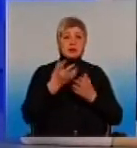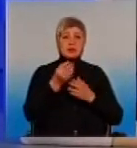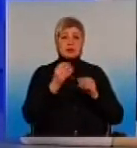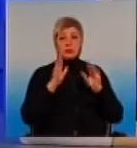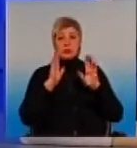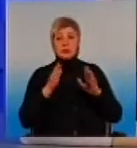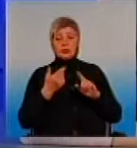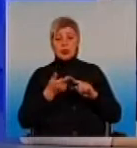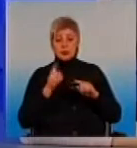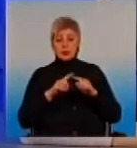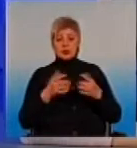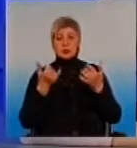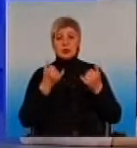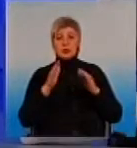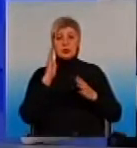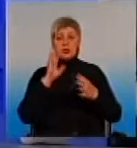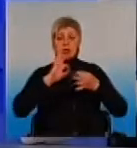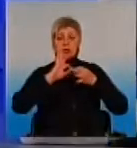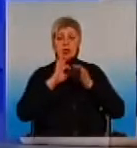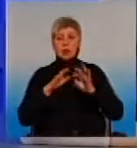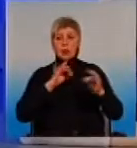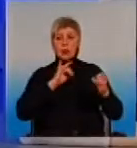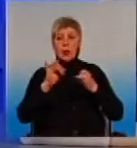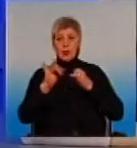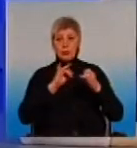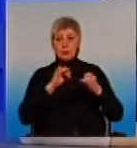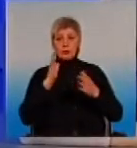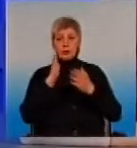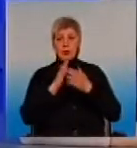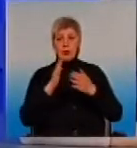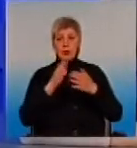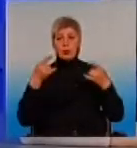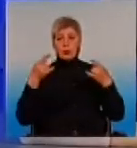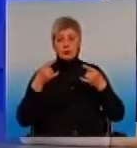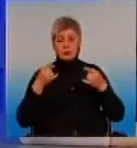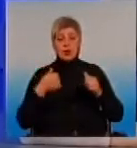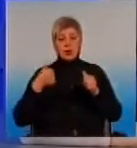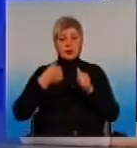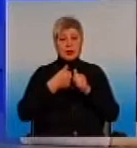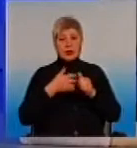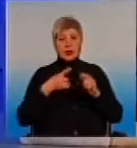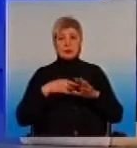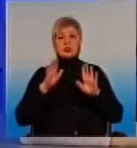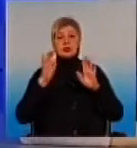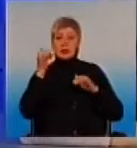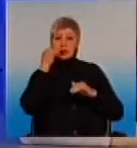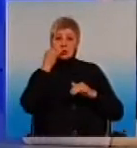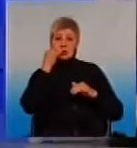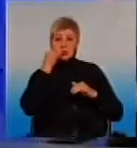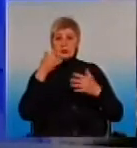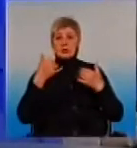детально поговоримо у прямому ефірі. Вас, як завжди, запрошую приєднуватись. У нас відкритий майданчик до спілкування.